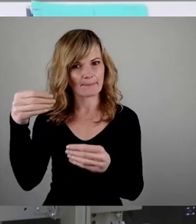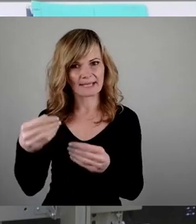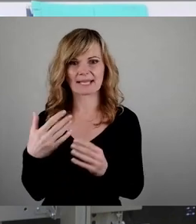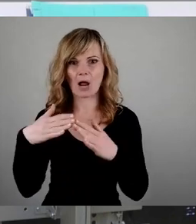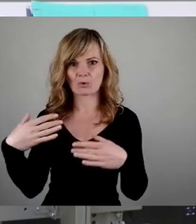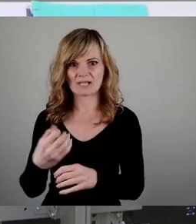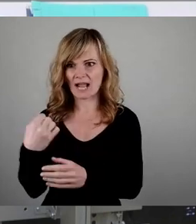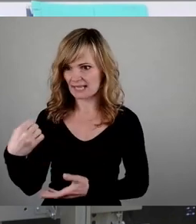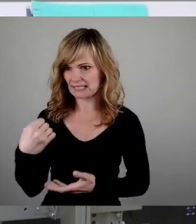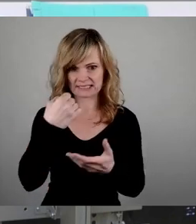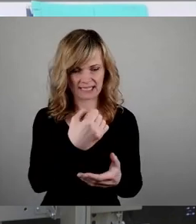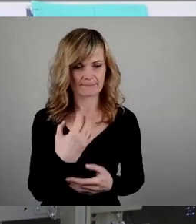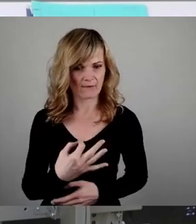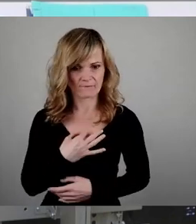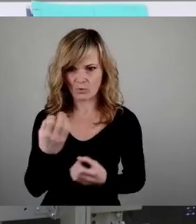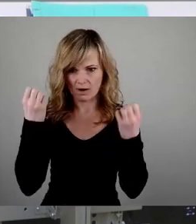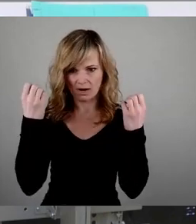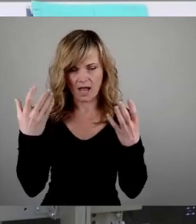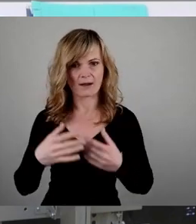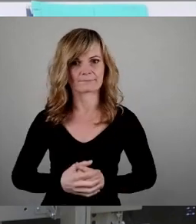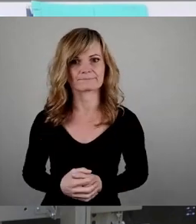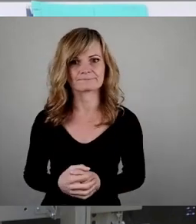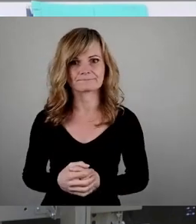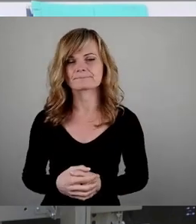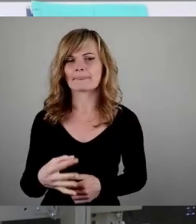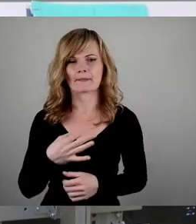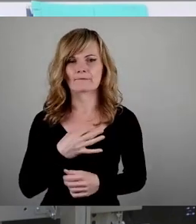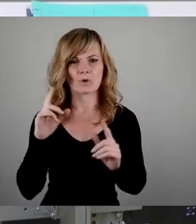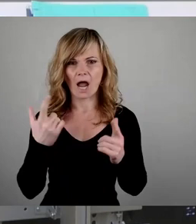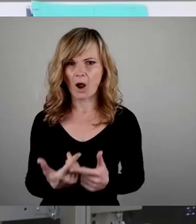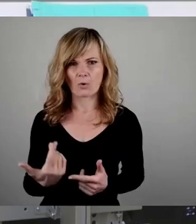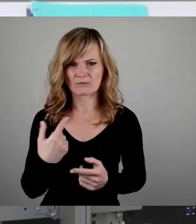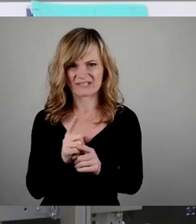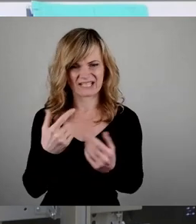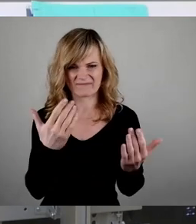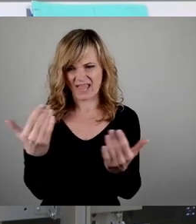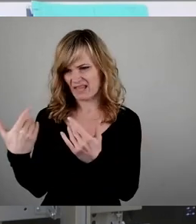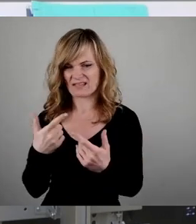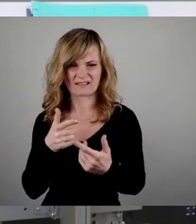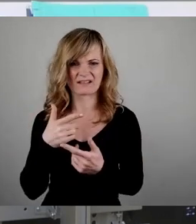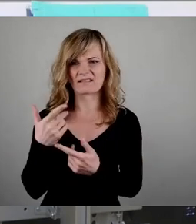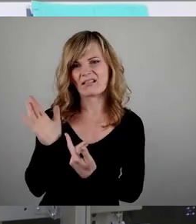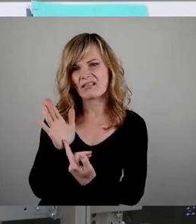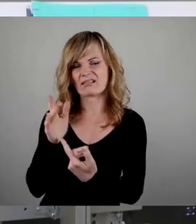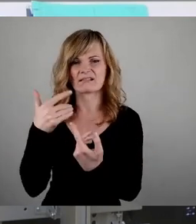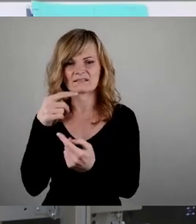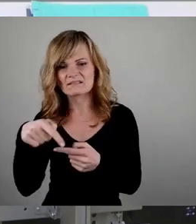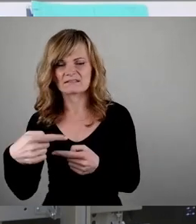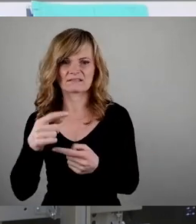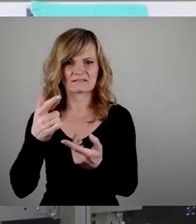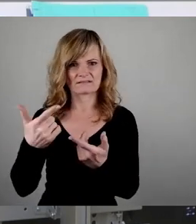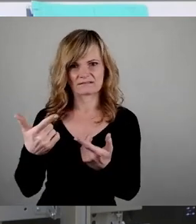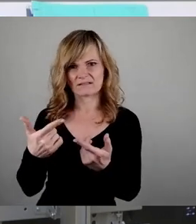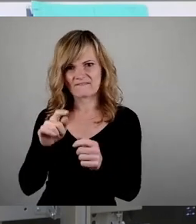Verfügung stellen. Das ist für uns völlig klar. Und das ist für mich auch kein Populismus, weil es ist jetzt gerade dringend. Die Freibadsaison fängt im Mai an.